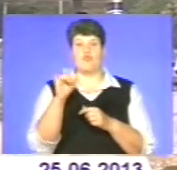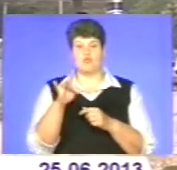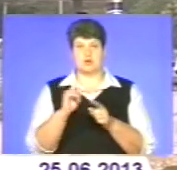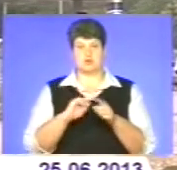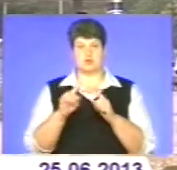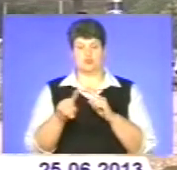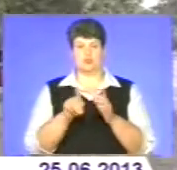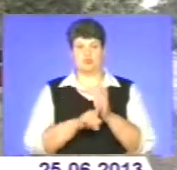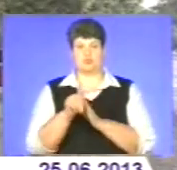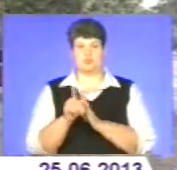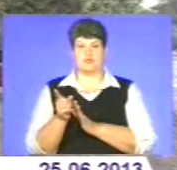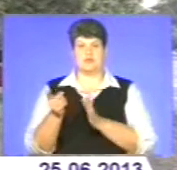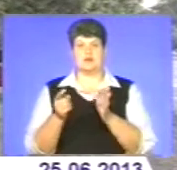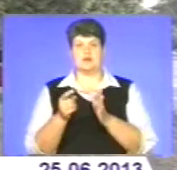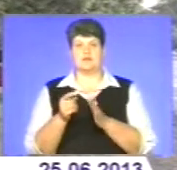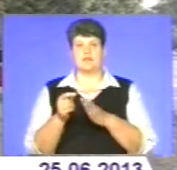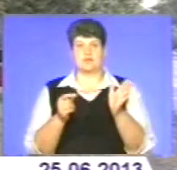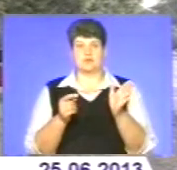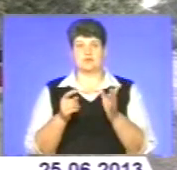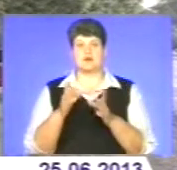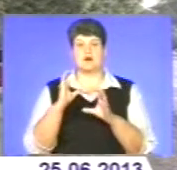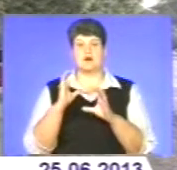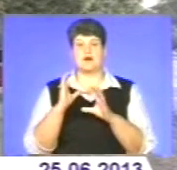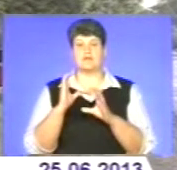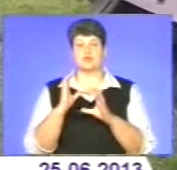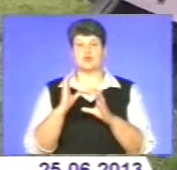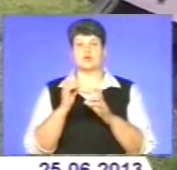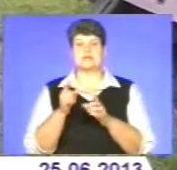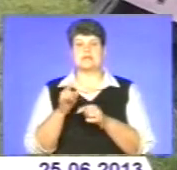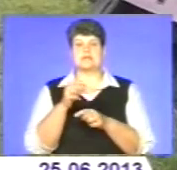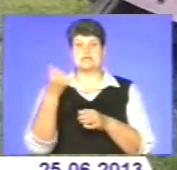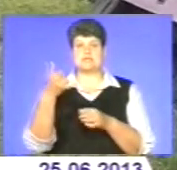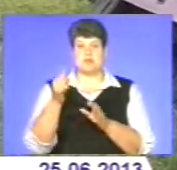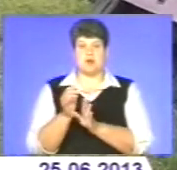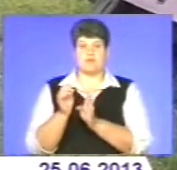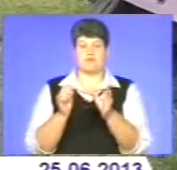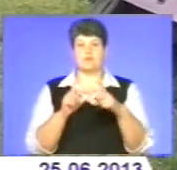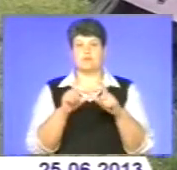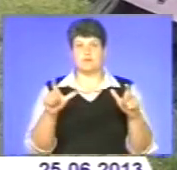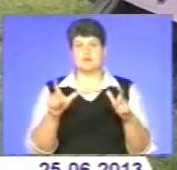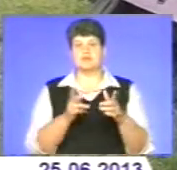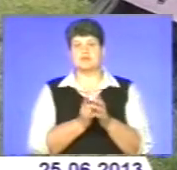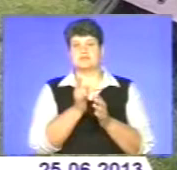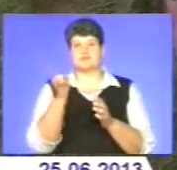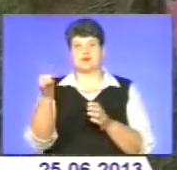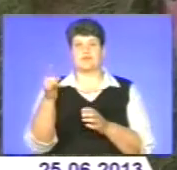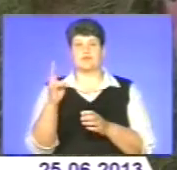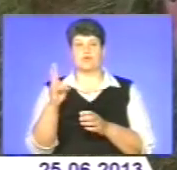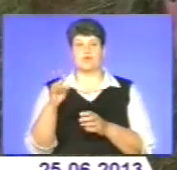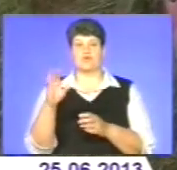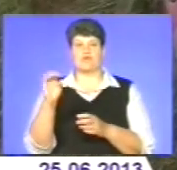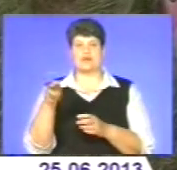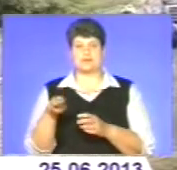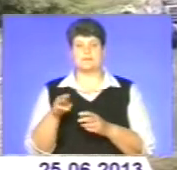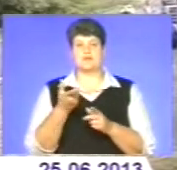повертати ліворуч, на автозаправку. Аби уникнути зіткнення, водій автобуса виїхав на узбіччя, де з'їхав у кювет. Внаслідок